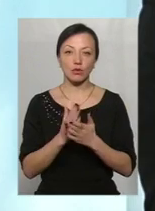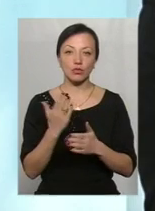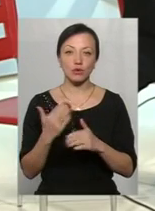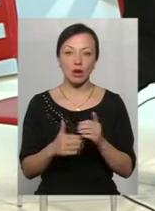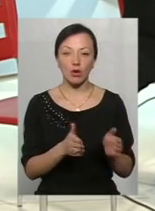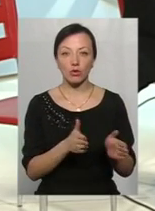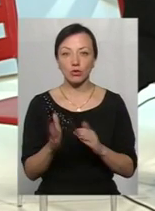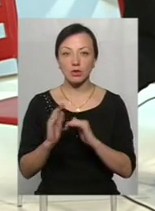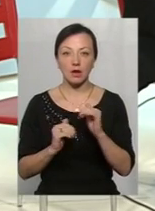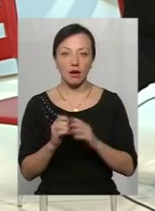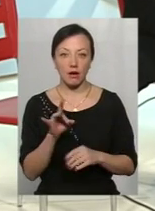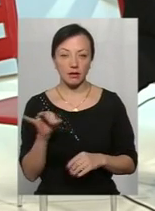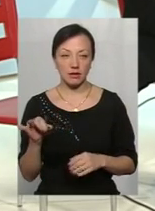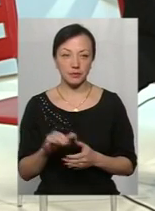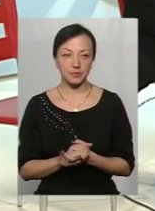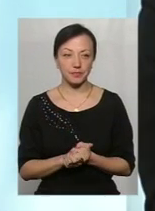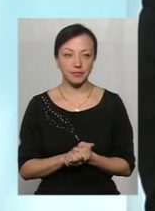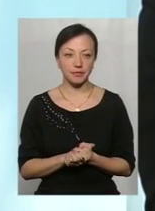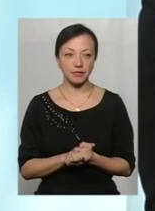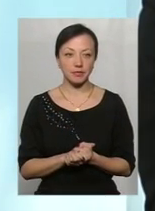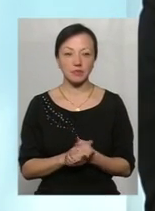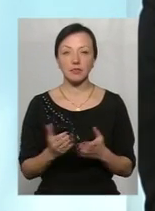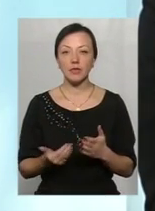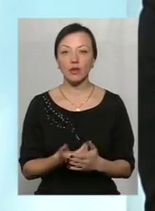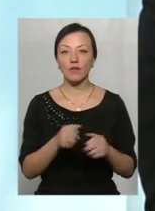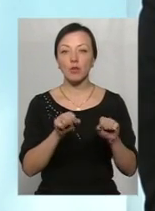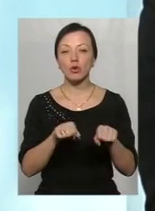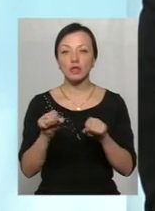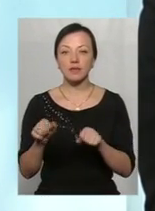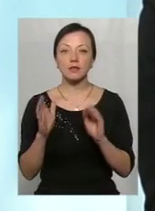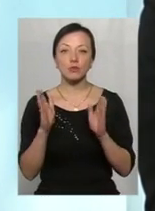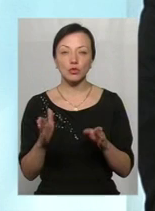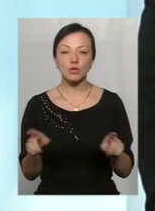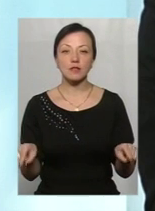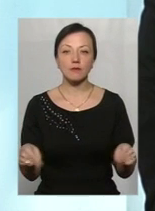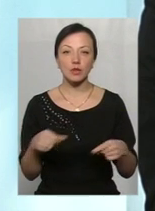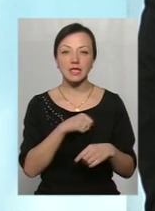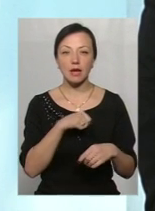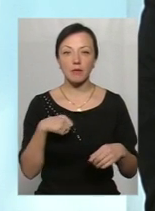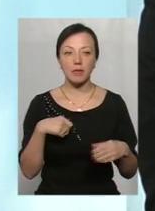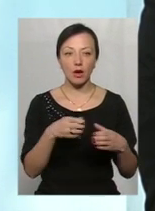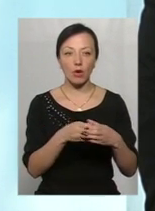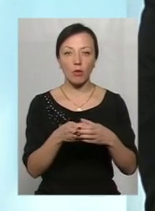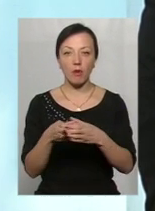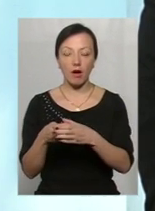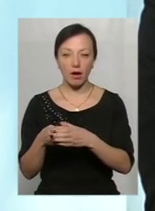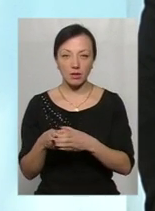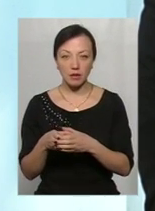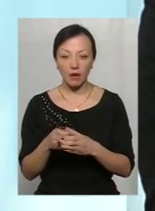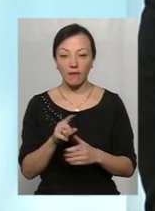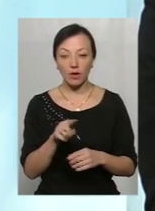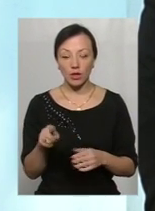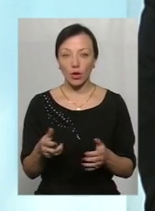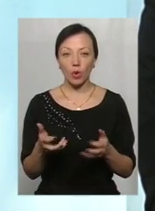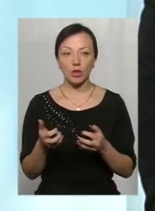готуються кадри. Нові можливості будуть створювати самі громади. Тому що вони